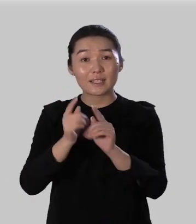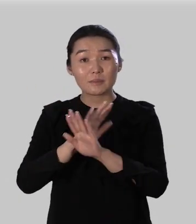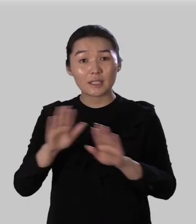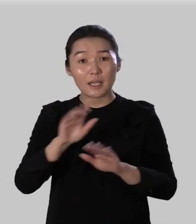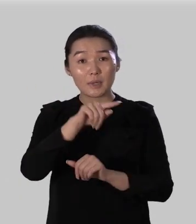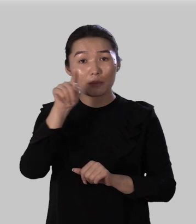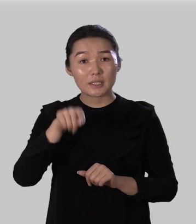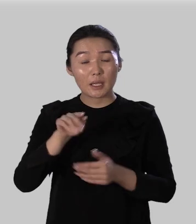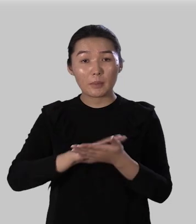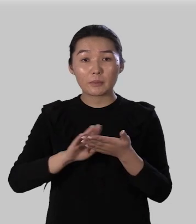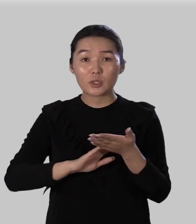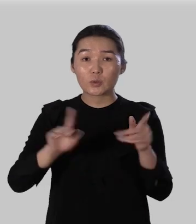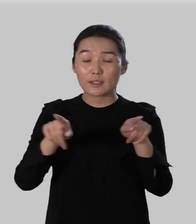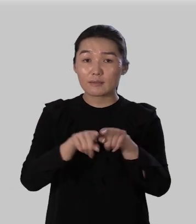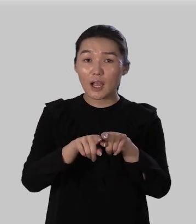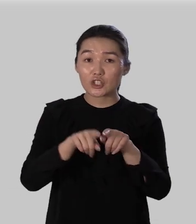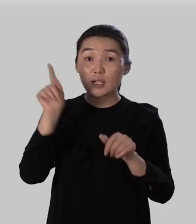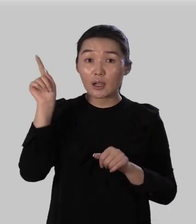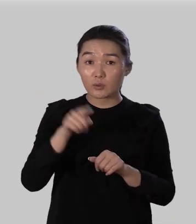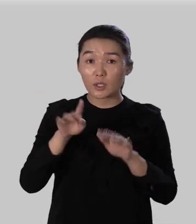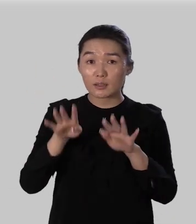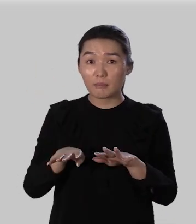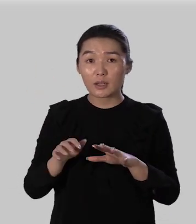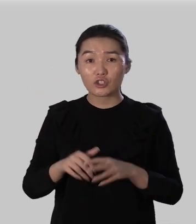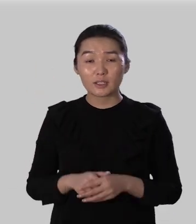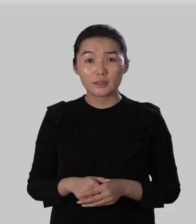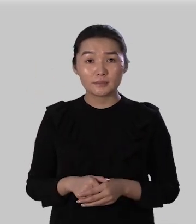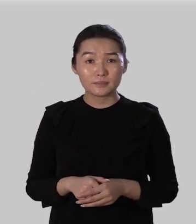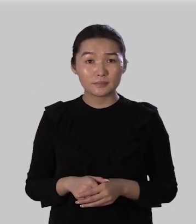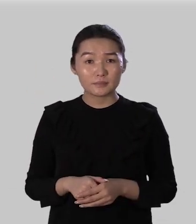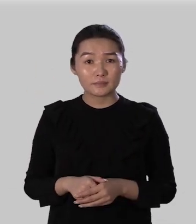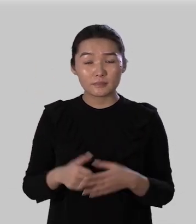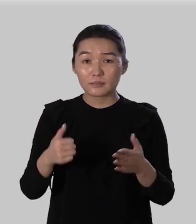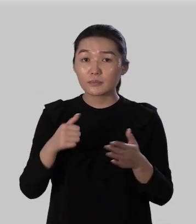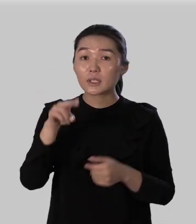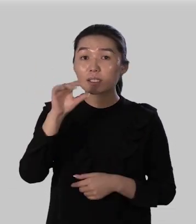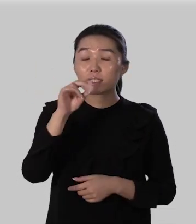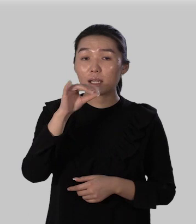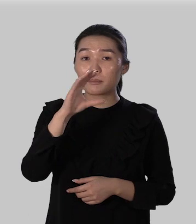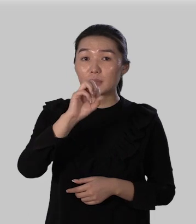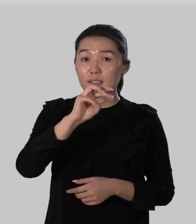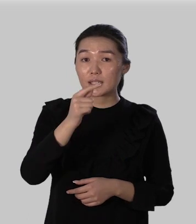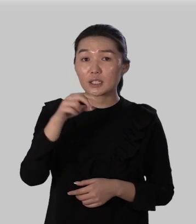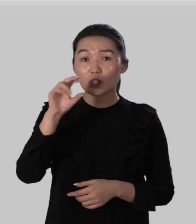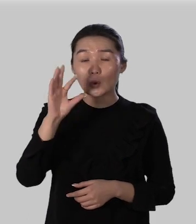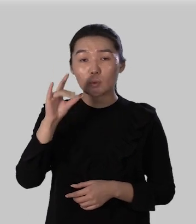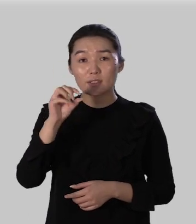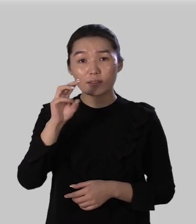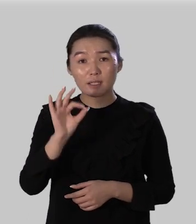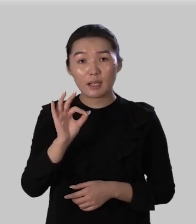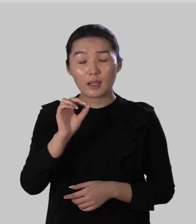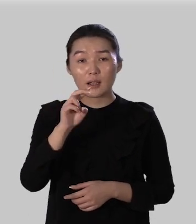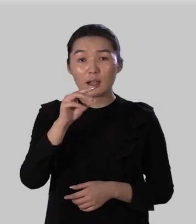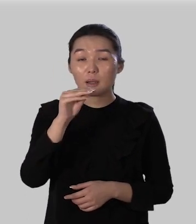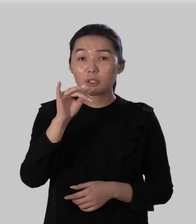неизменяемых приставках пишутся так же как в ударном положении дописать досыта